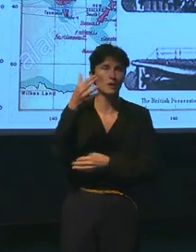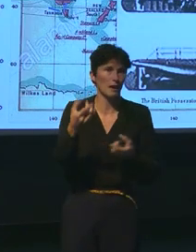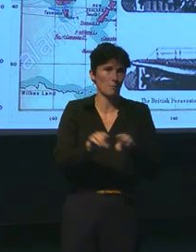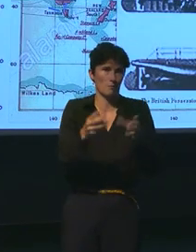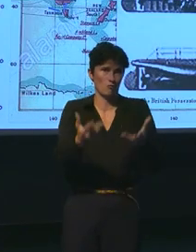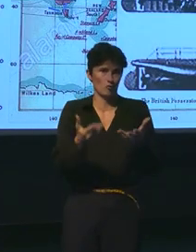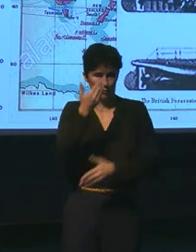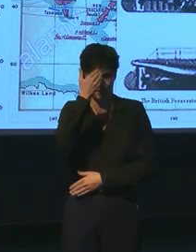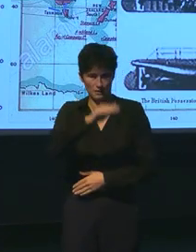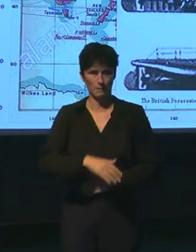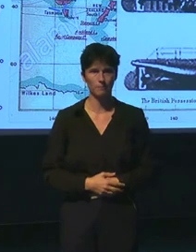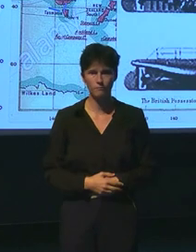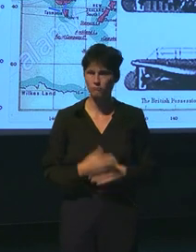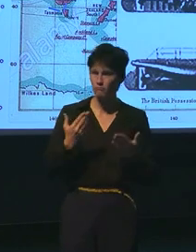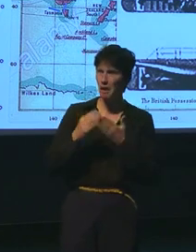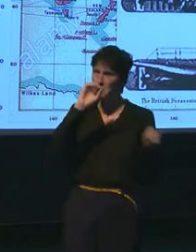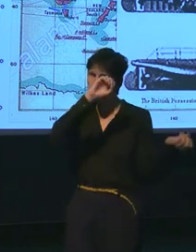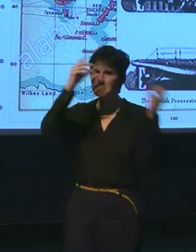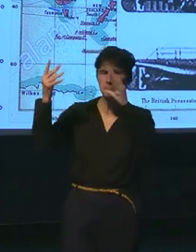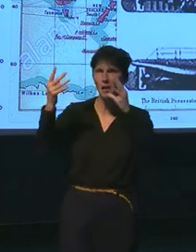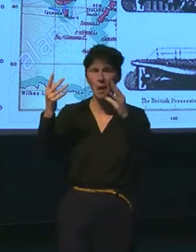Alors, d'où vient cette inspiration de Jules Verne ? En fait,